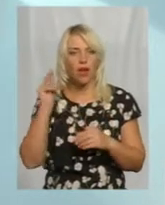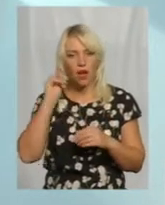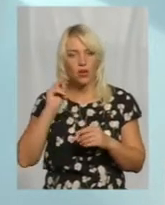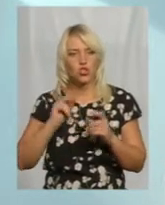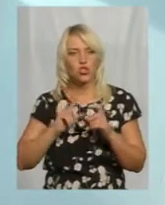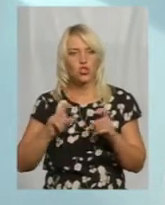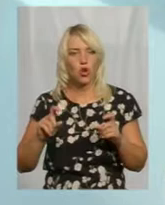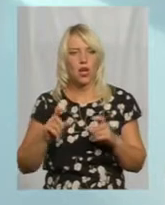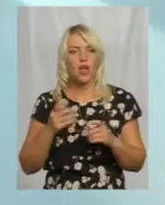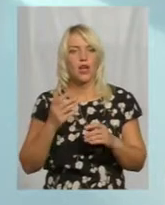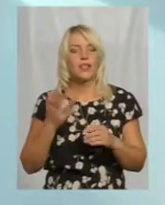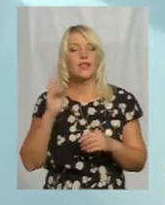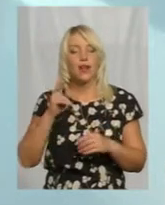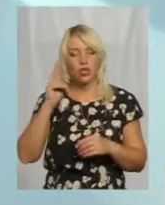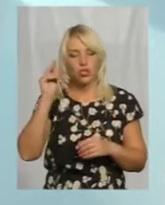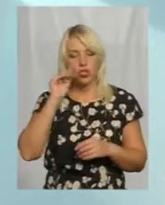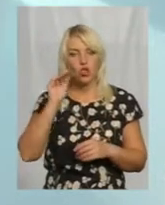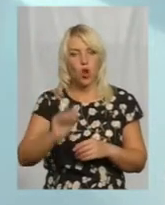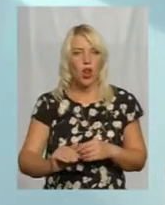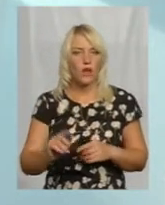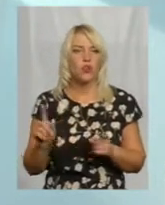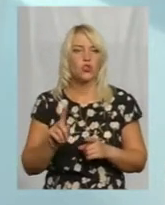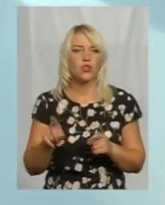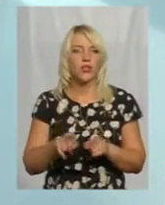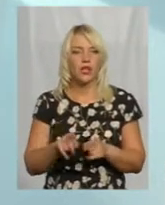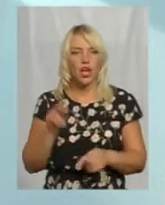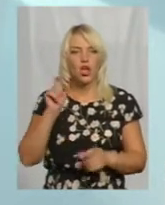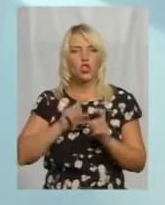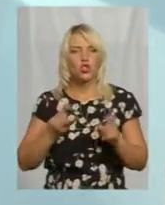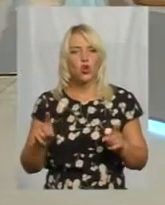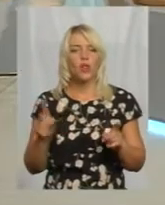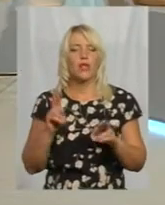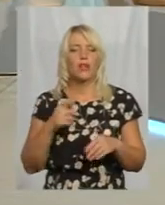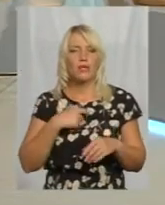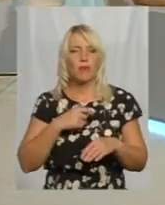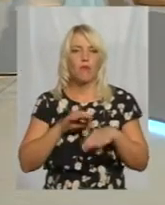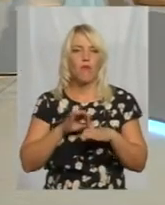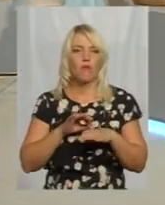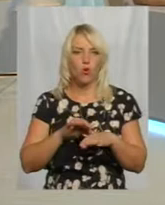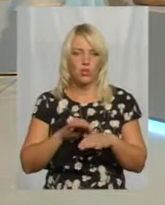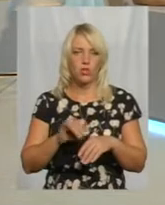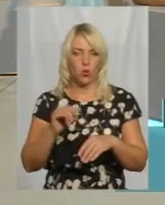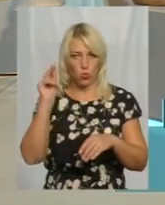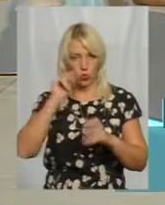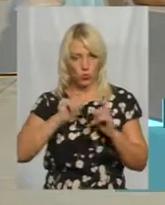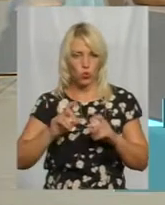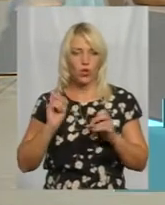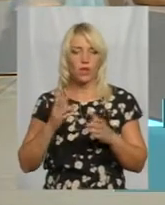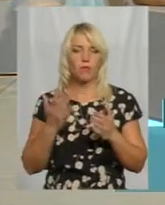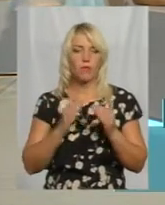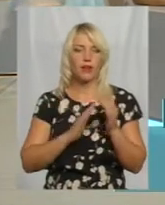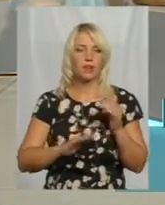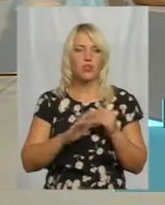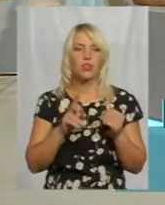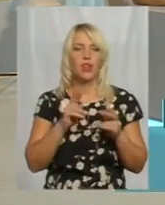тема. А якщо я школяр, то що це має бути? Що таке школа? Як себе поводити у школі? Яке є приміщення, як ними